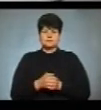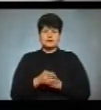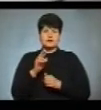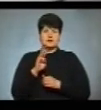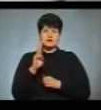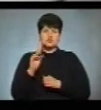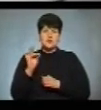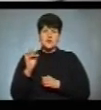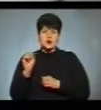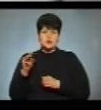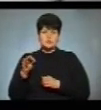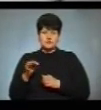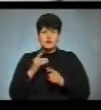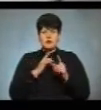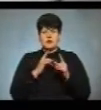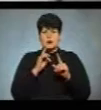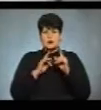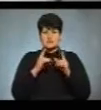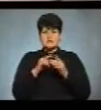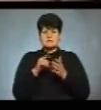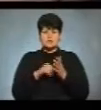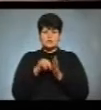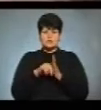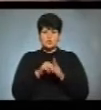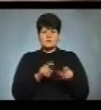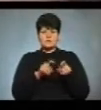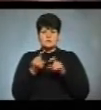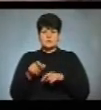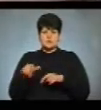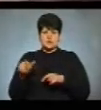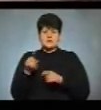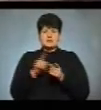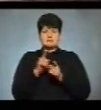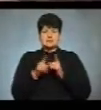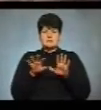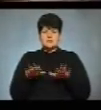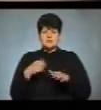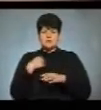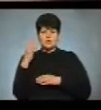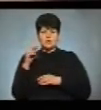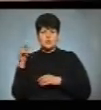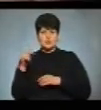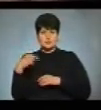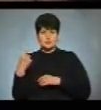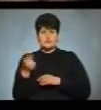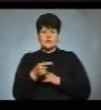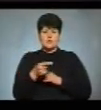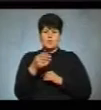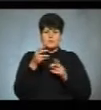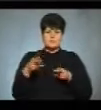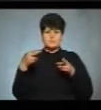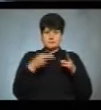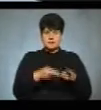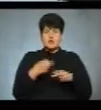Шкуратова – радниця з питань внутрішньопереміщених осіб на Тернопільщині. Вона змінила місце голосування з Луганщини на Тернопіль. Каже, на